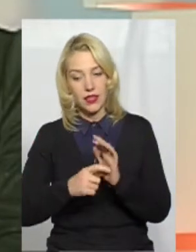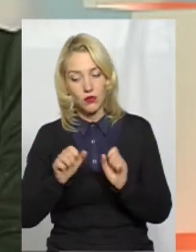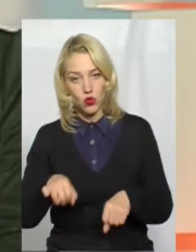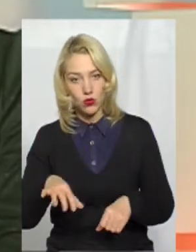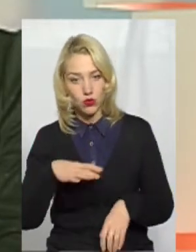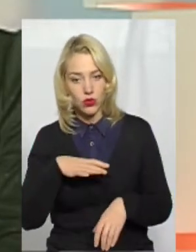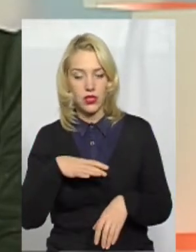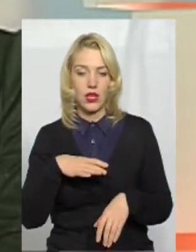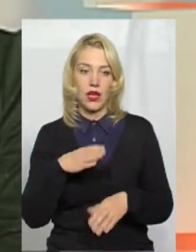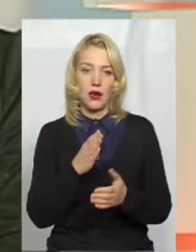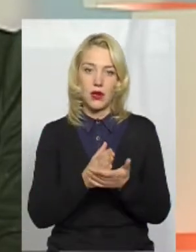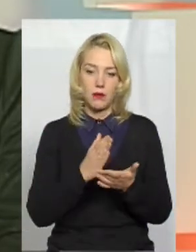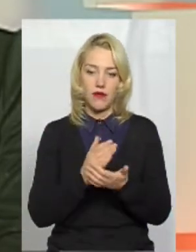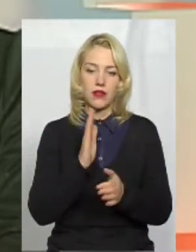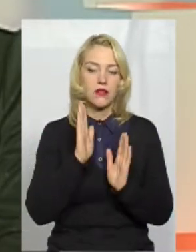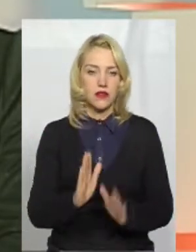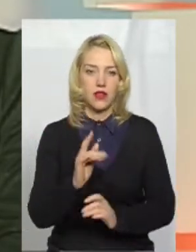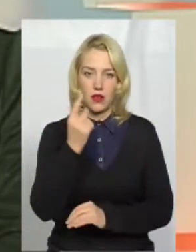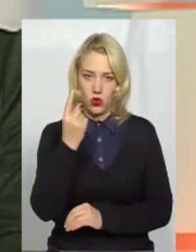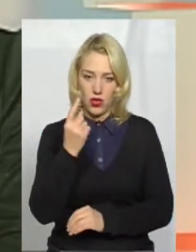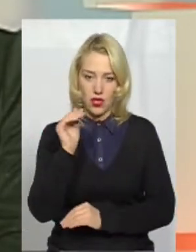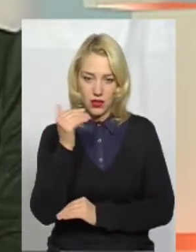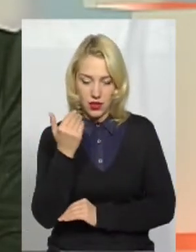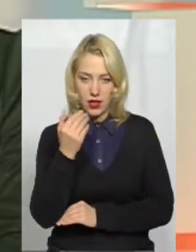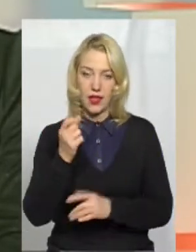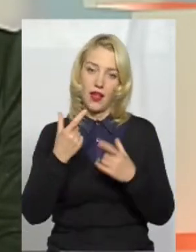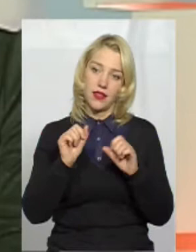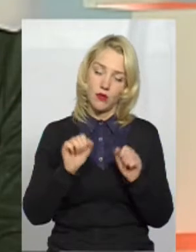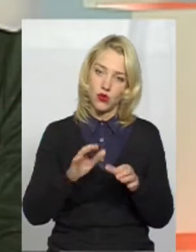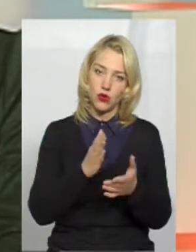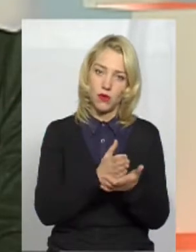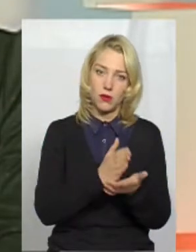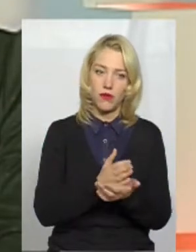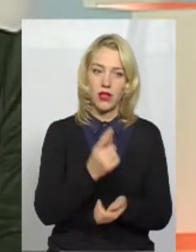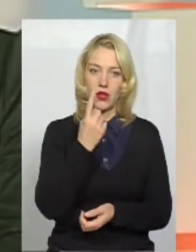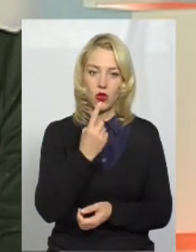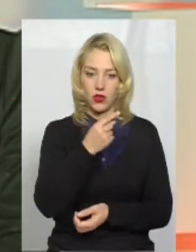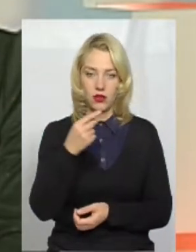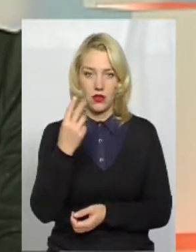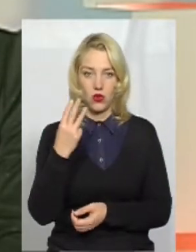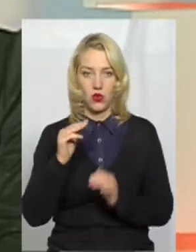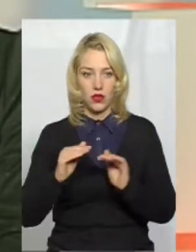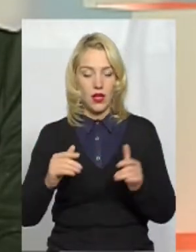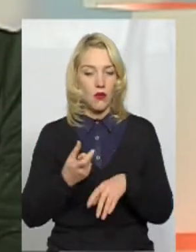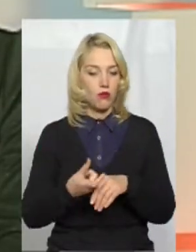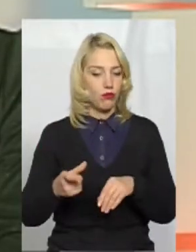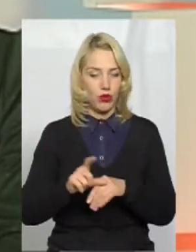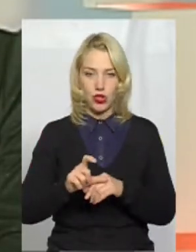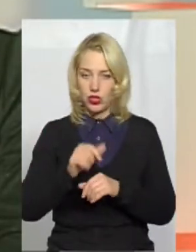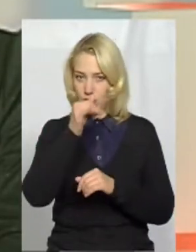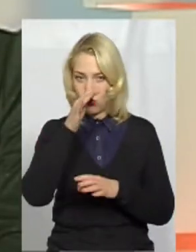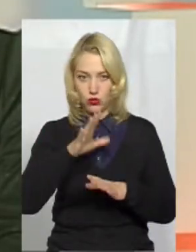перебувати в класі лише одна дитина, а де від однієї до трьох дітей. Більше бути не може. Законодавством це